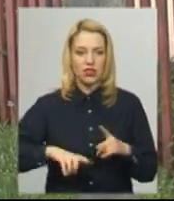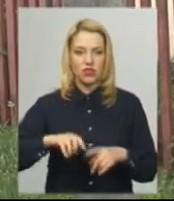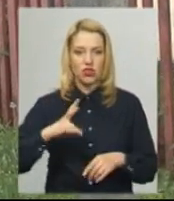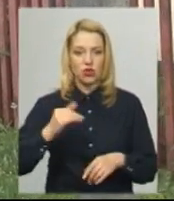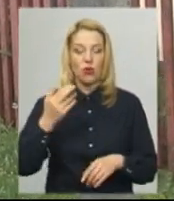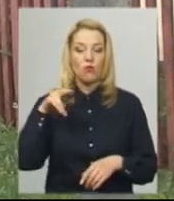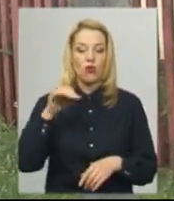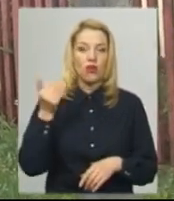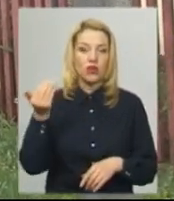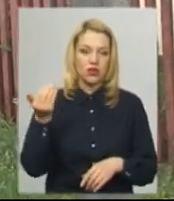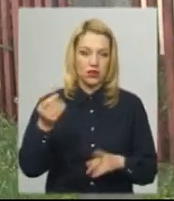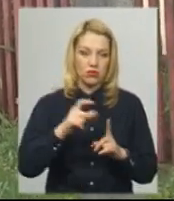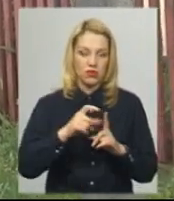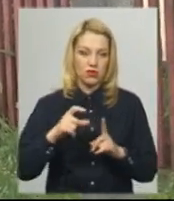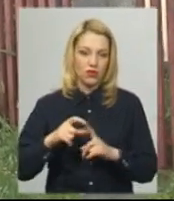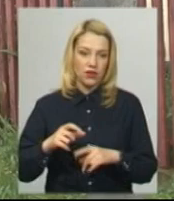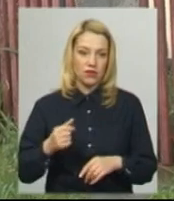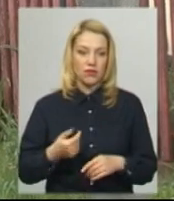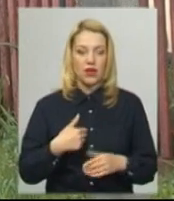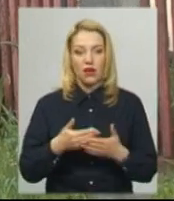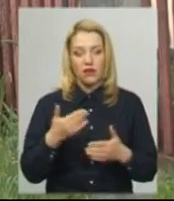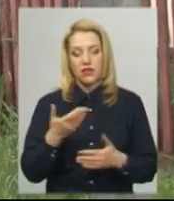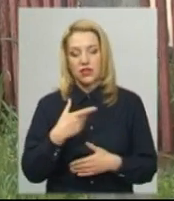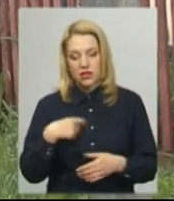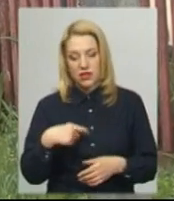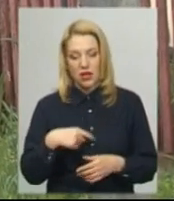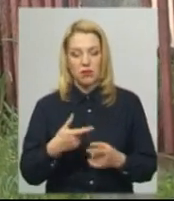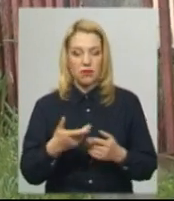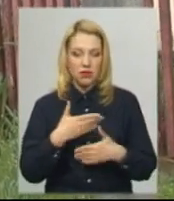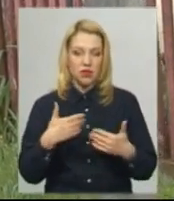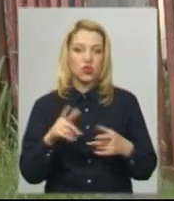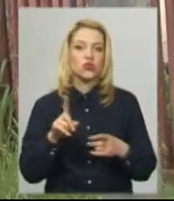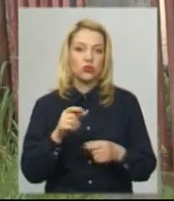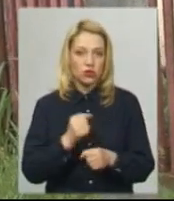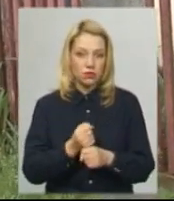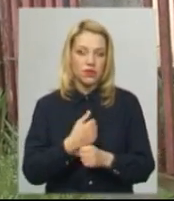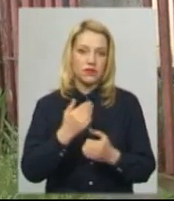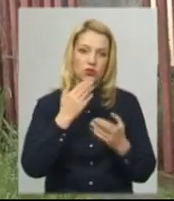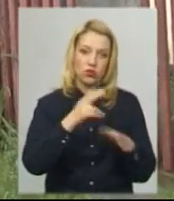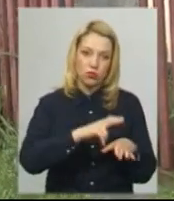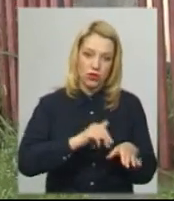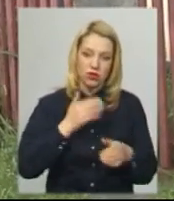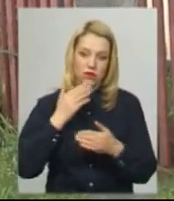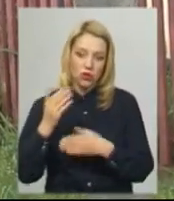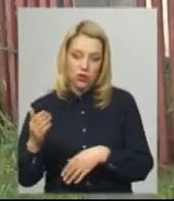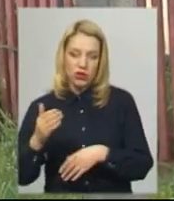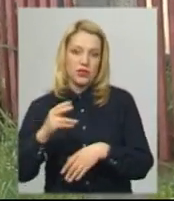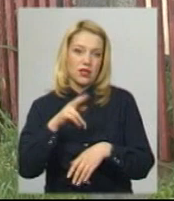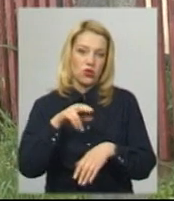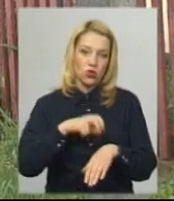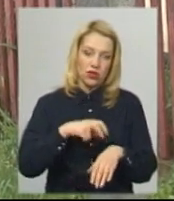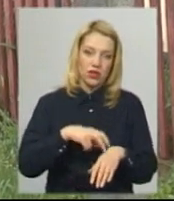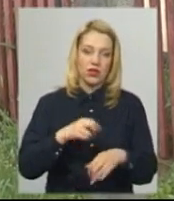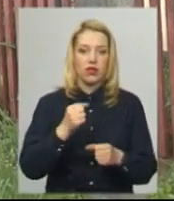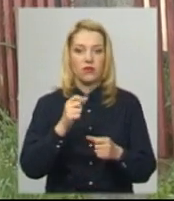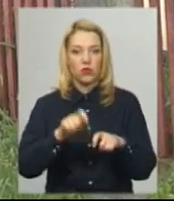словах, так як вони говорять. Ми від себе зробили все, звернулися до поліції, звернулися до лікарів, зробили температурні скрини,